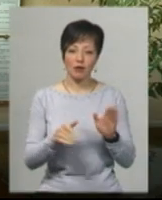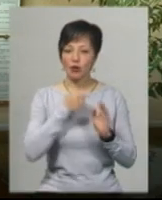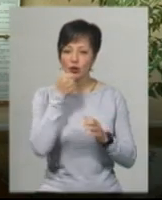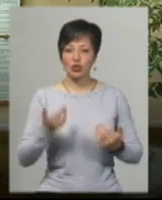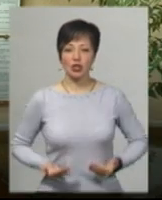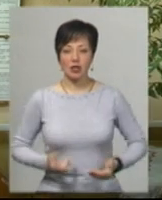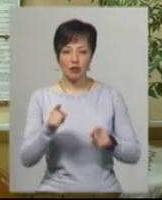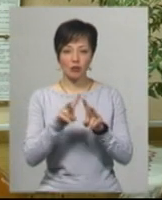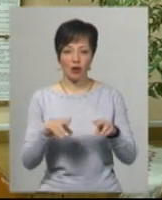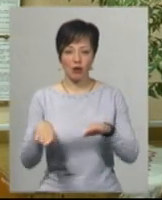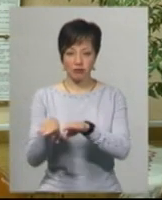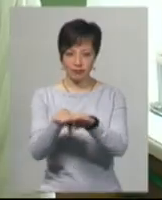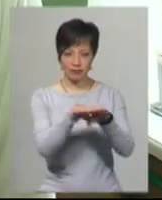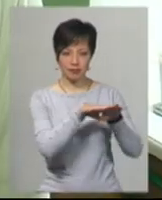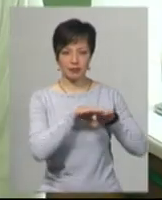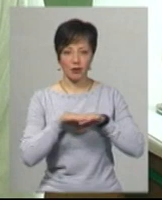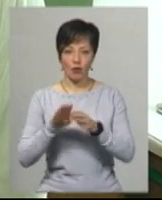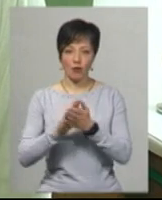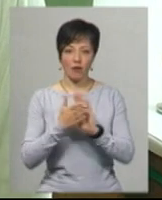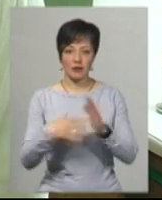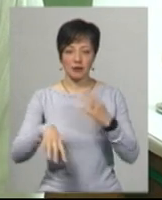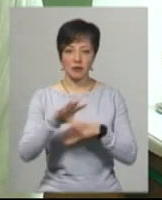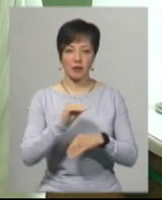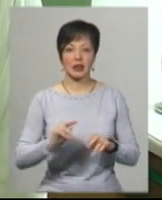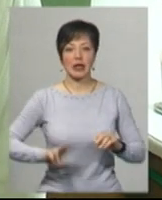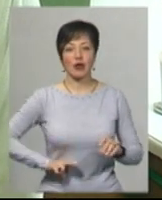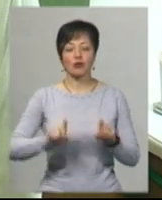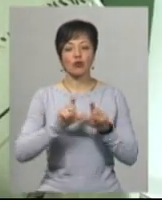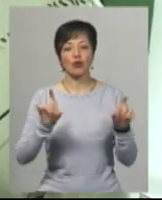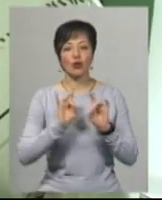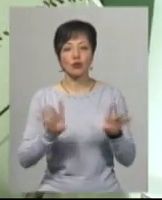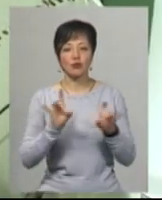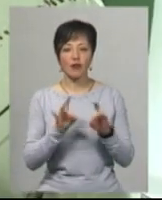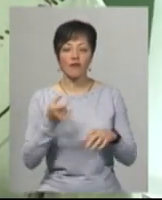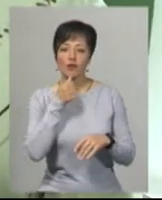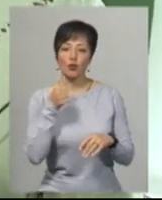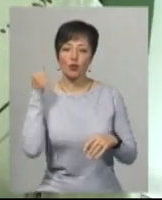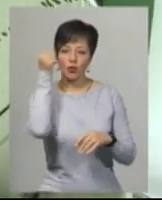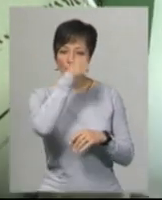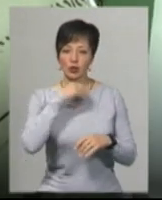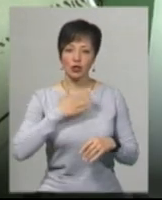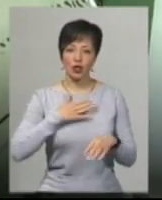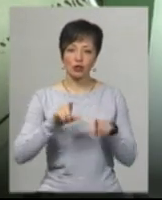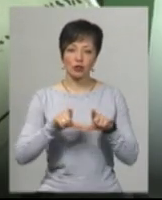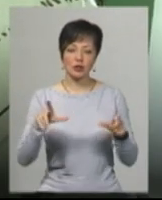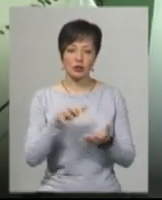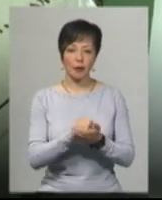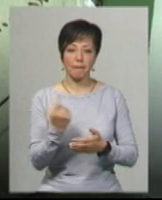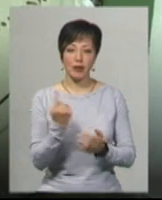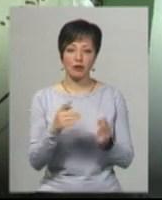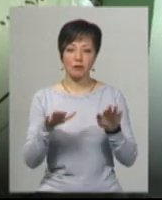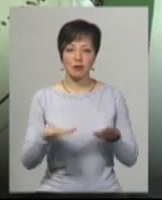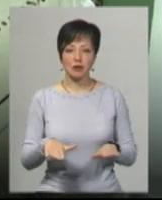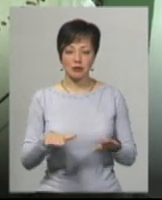в якому вони будуть в однакових умовах з усіма. Директор школи В'ячеслав Мельник розповів. В тому році наша школа взяла перше місце